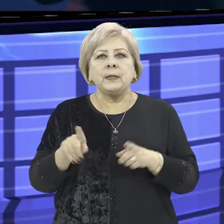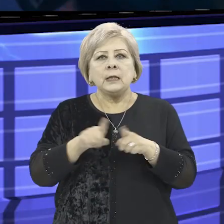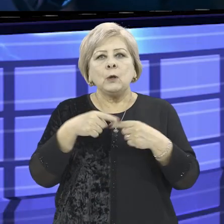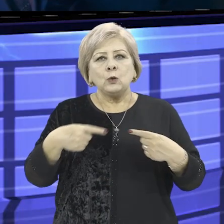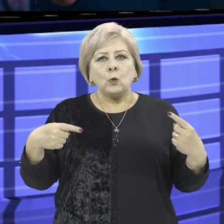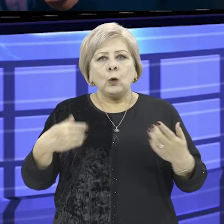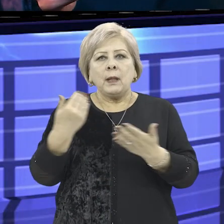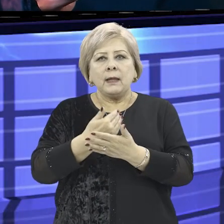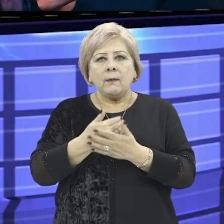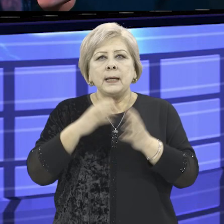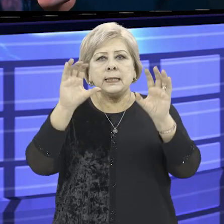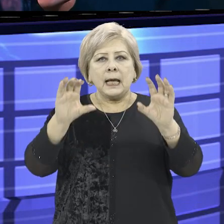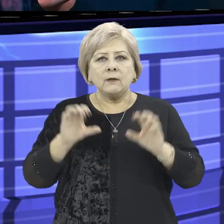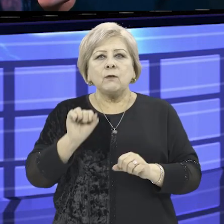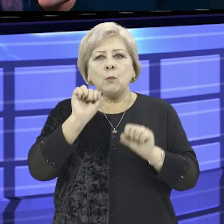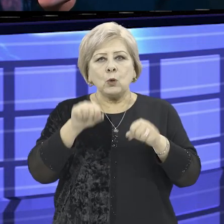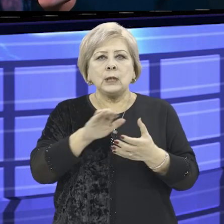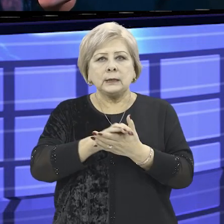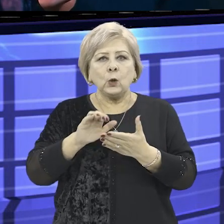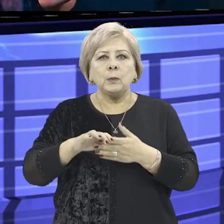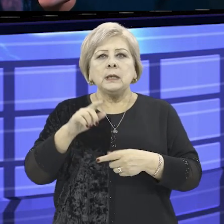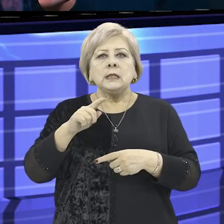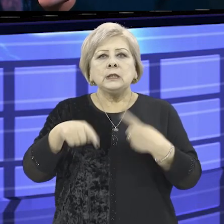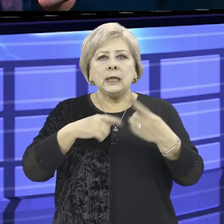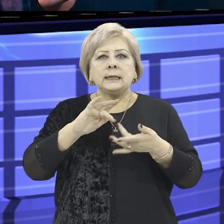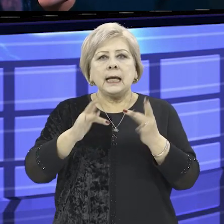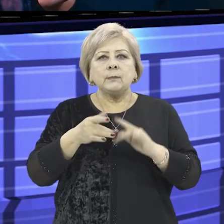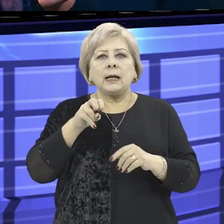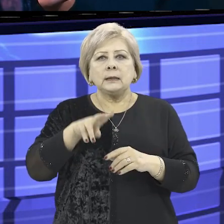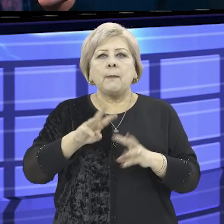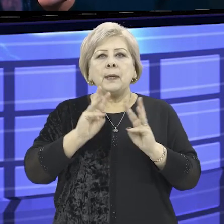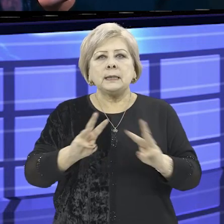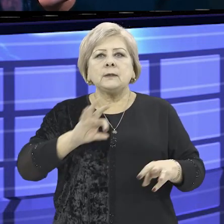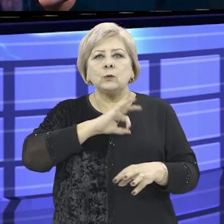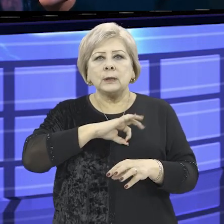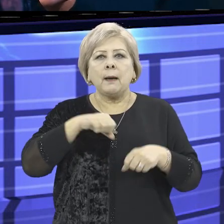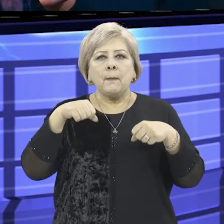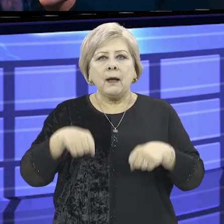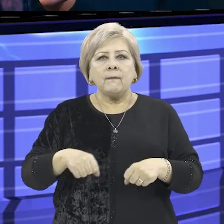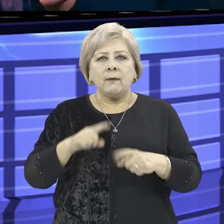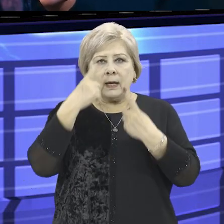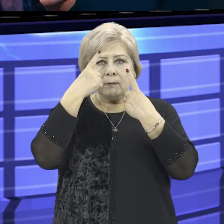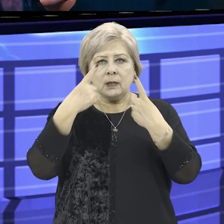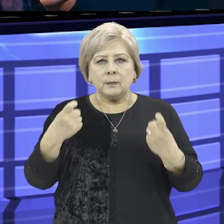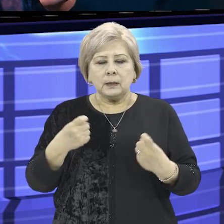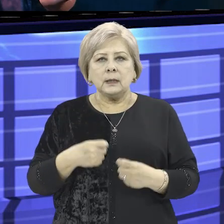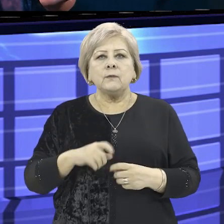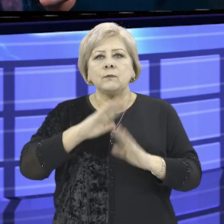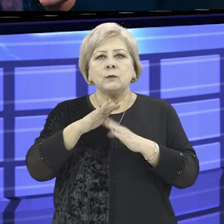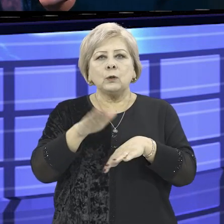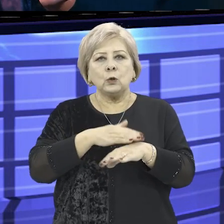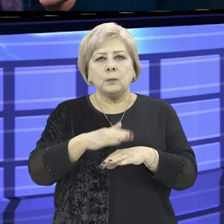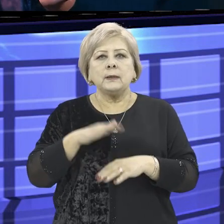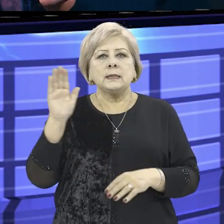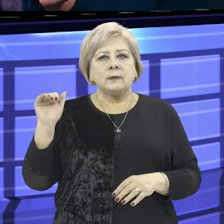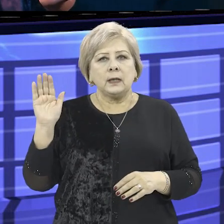С этими и другими новостями законодательства вы можете ознакомиться через телеграм-канал Министерства юстиции «Правовая информация».